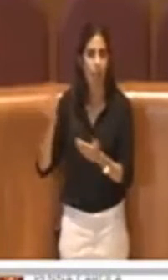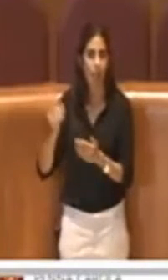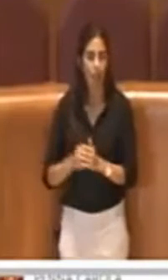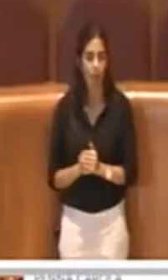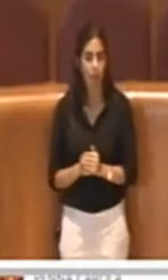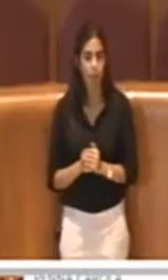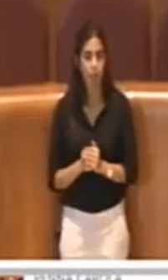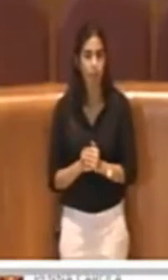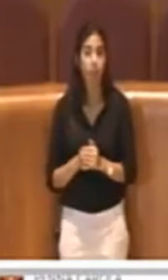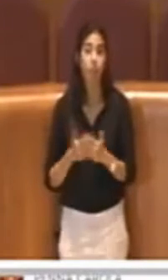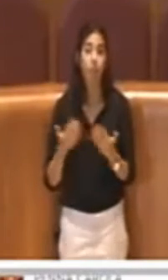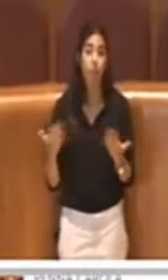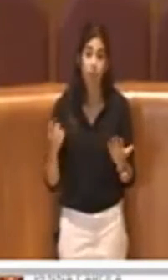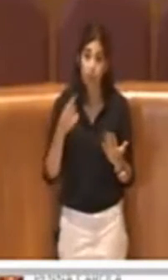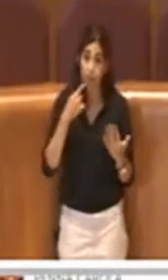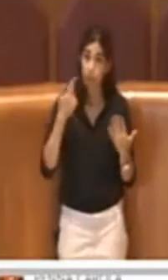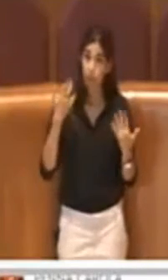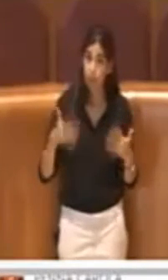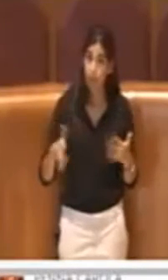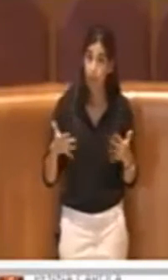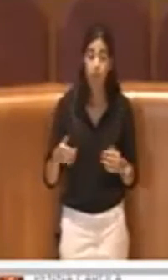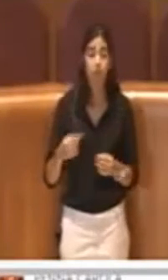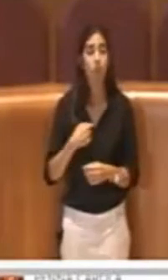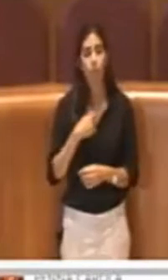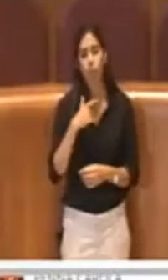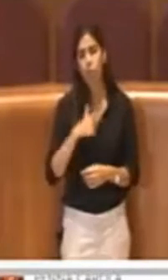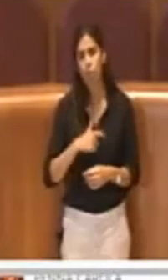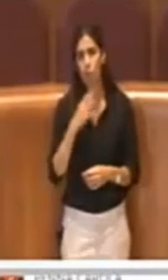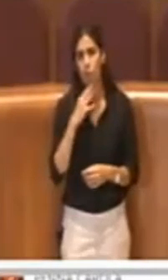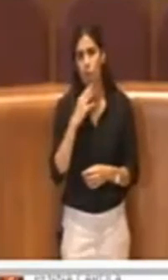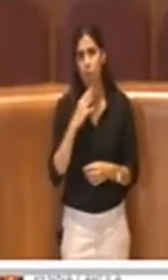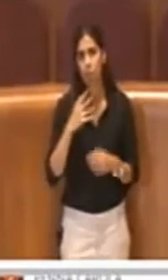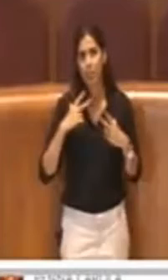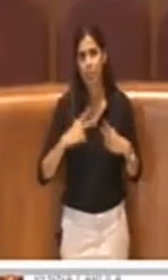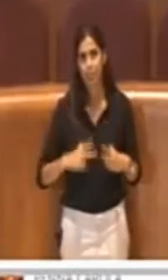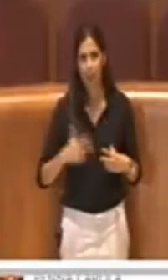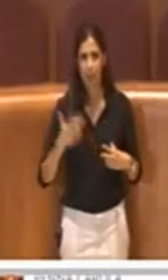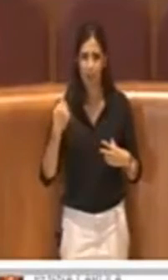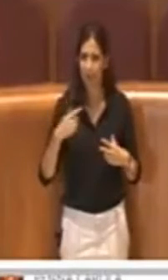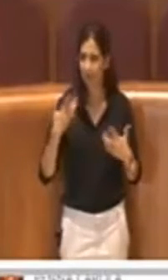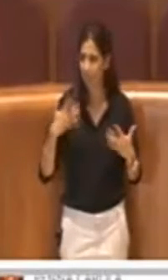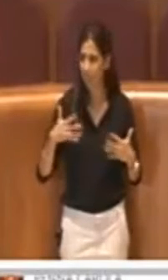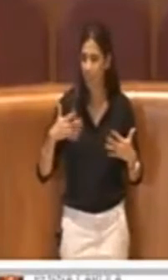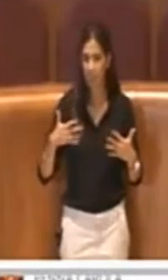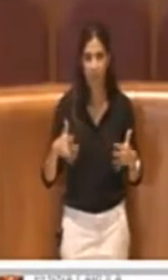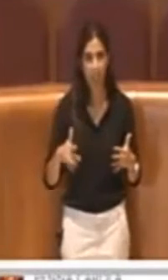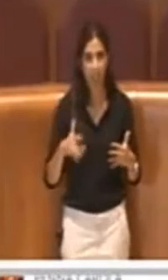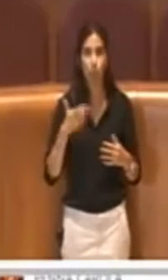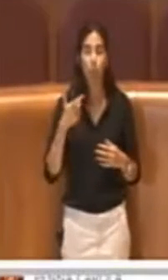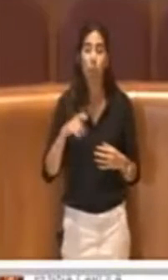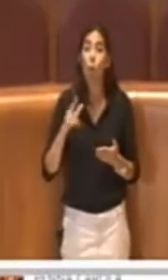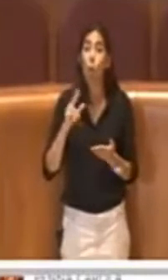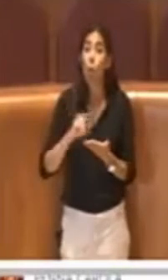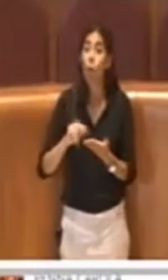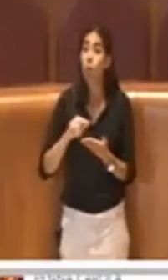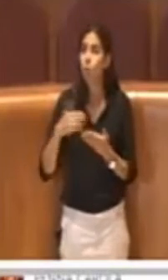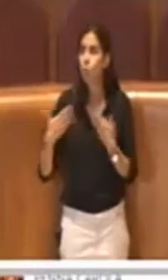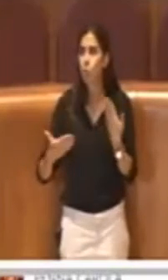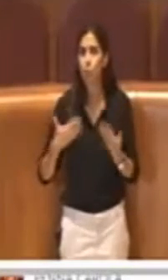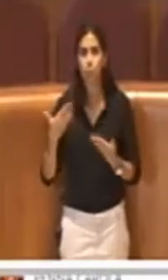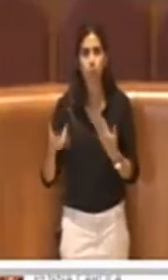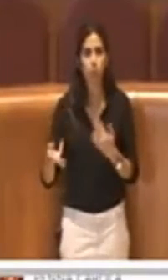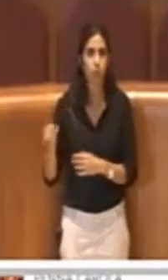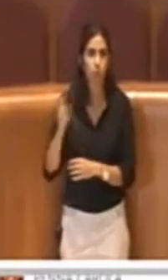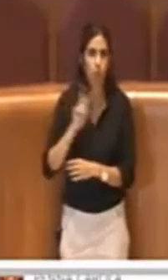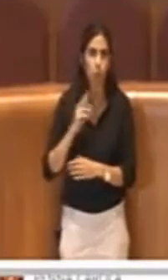Detto ciò, quindi io sono abbastanza tranquilla su quello che è stato fatto, nel senso che gli uffici ci hanno subito risposto, hanno